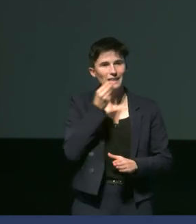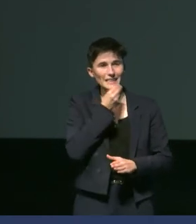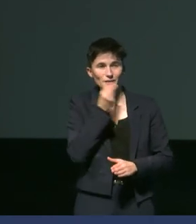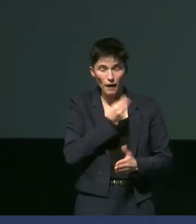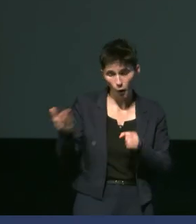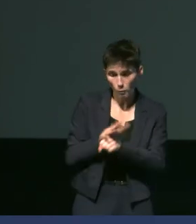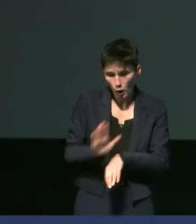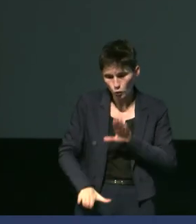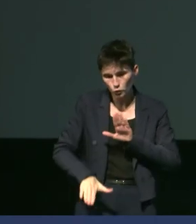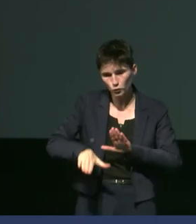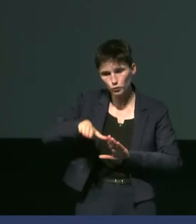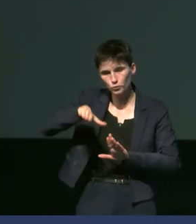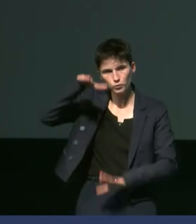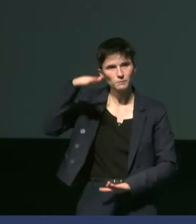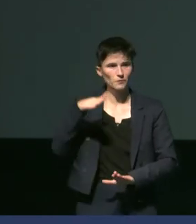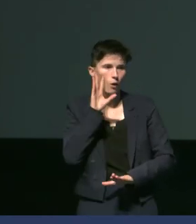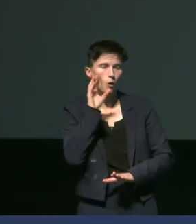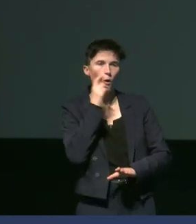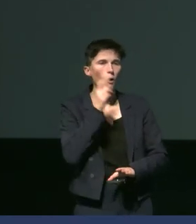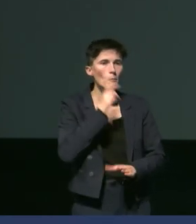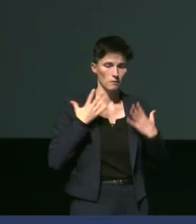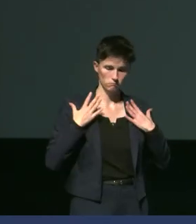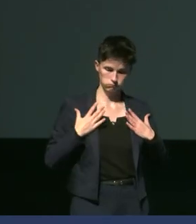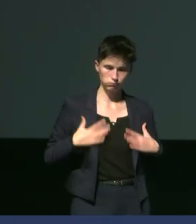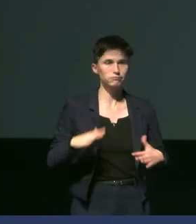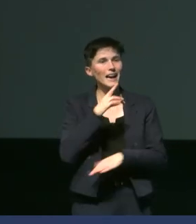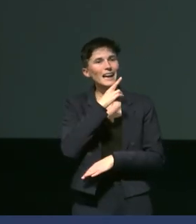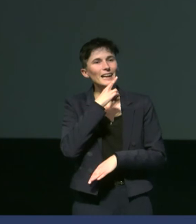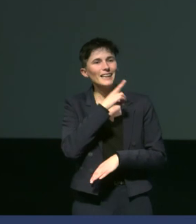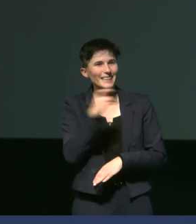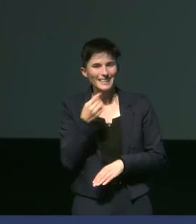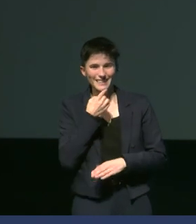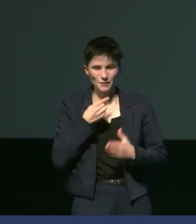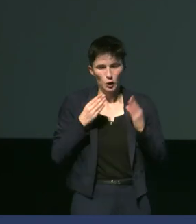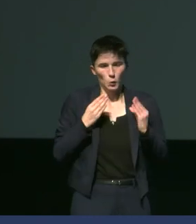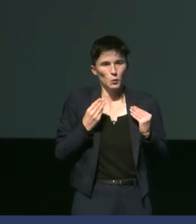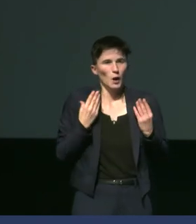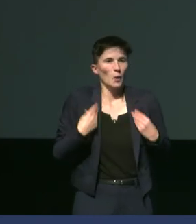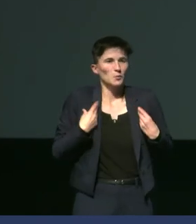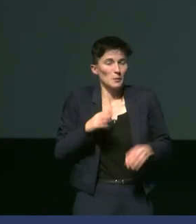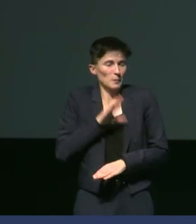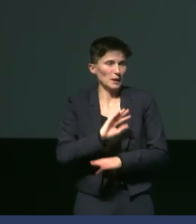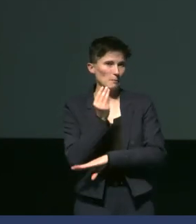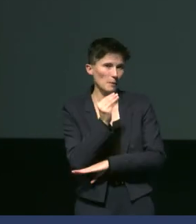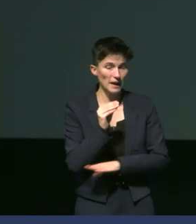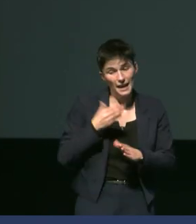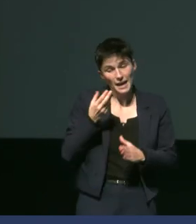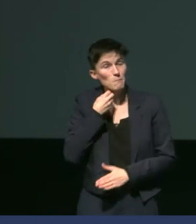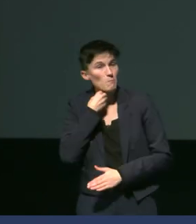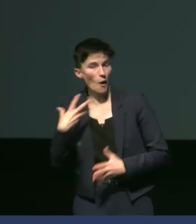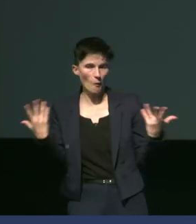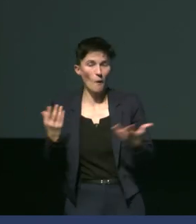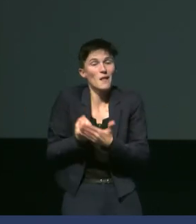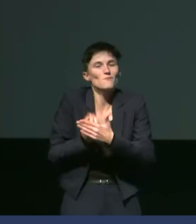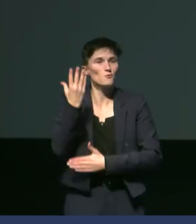On voit le plumage gris, ça va être leur duvet, leur ancien duvet. Et puis, on voit leurs plumes blanches. Ça, c'est leurs nouvelles plumes qui sont enfin